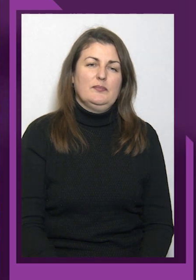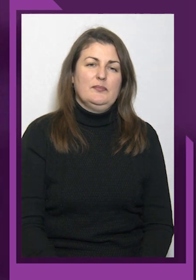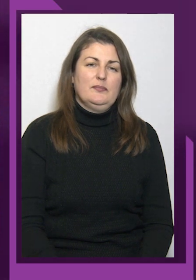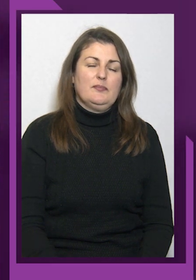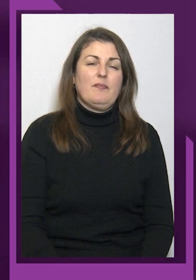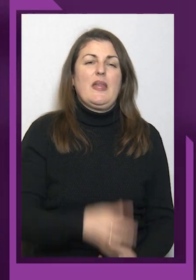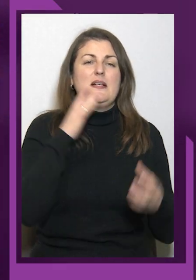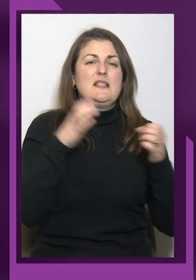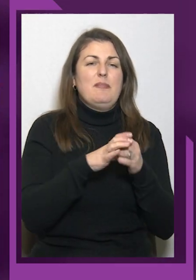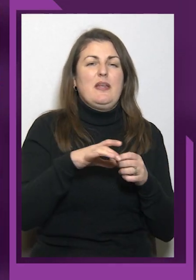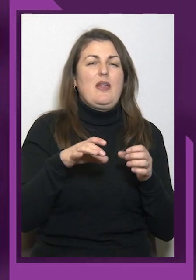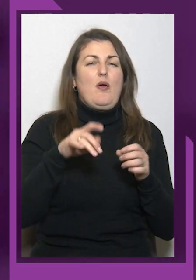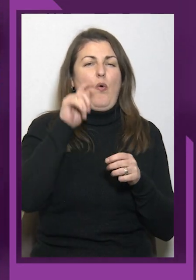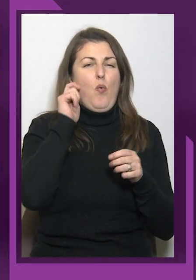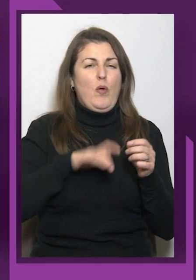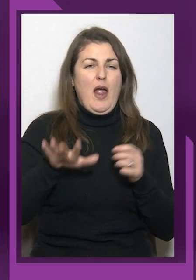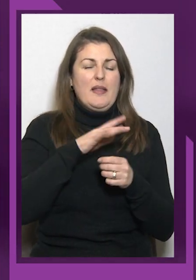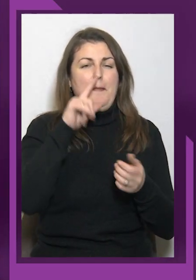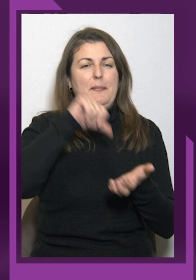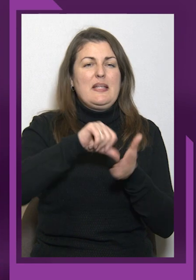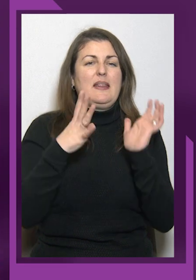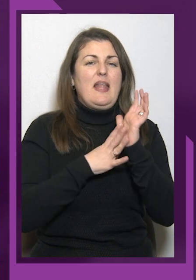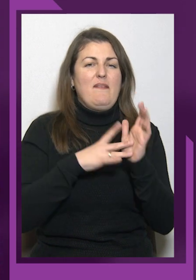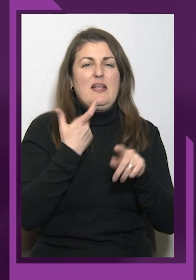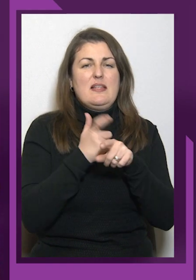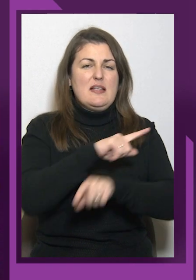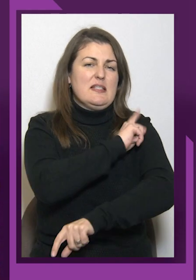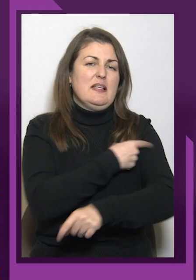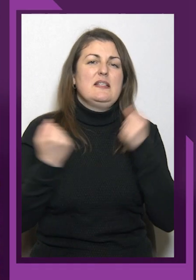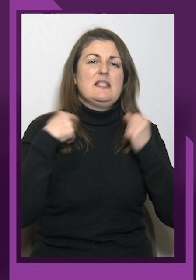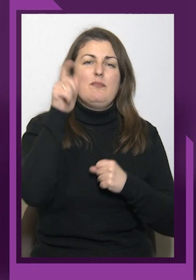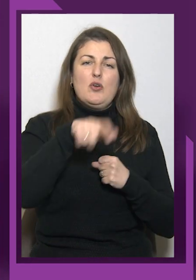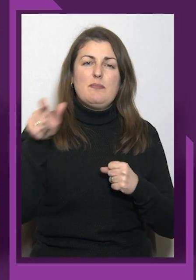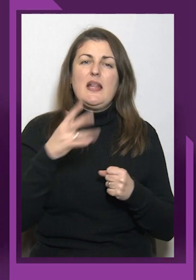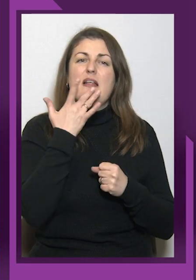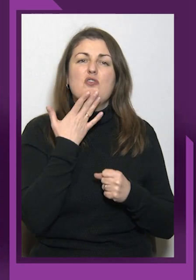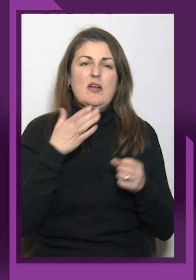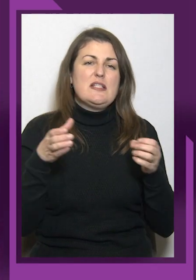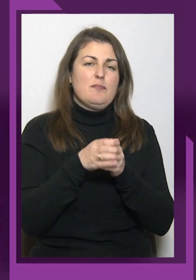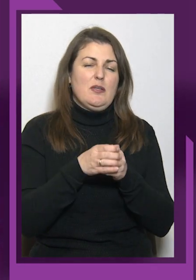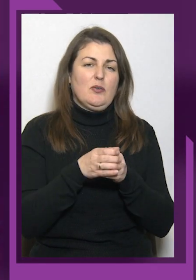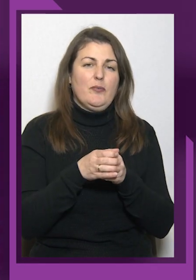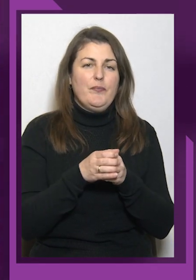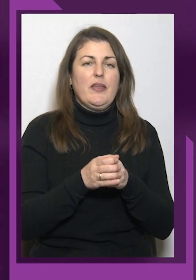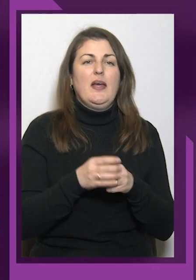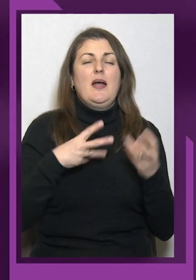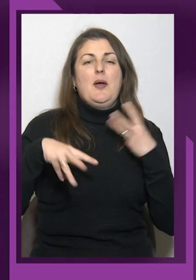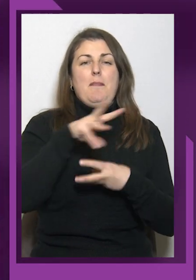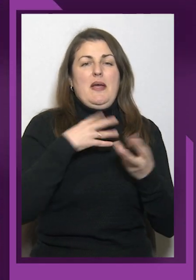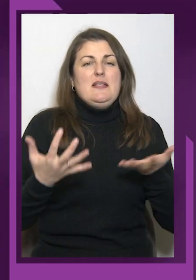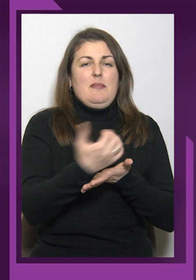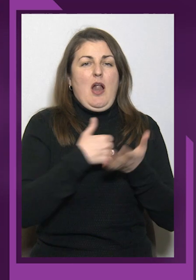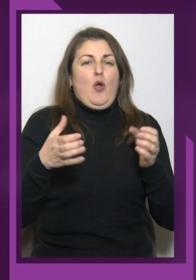Збірну команди України представляють 9 найсильніших спортсменів національної збірної. Ми відбирали